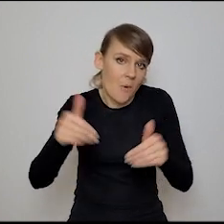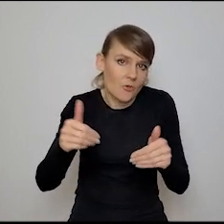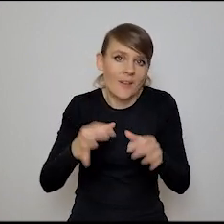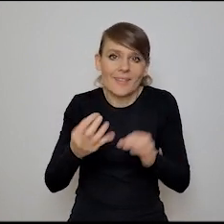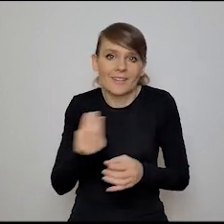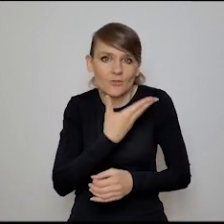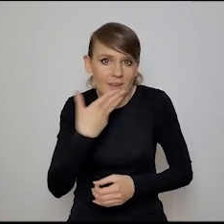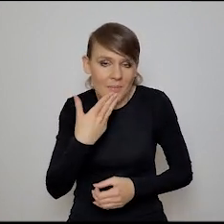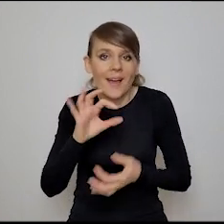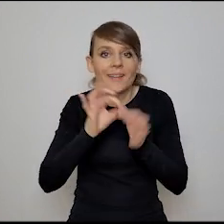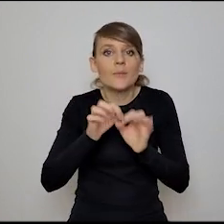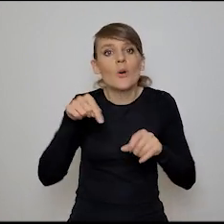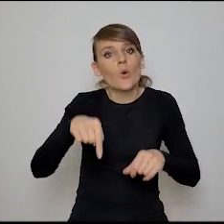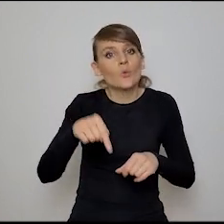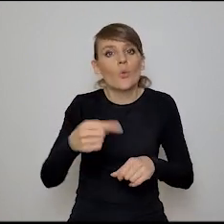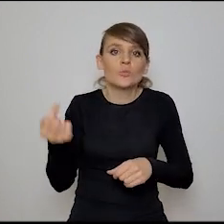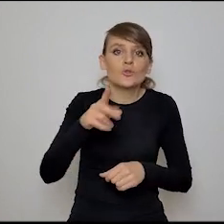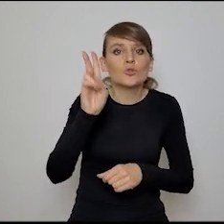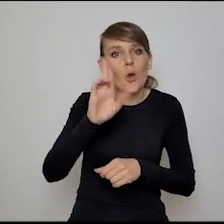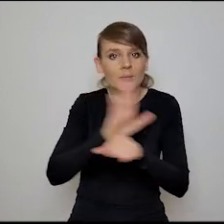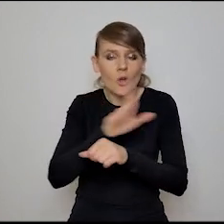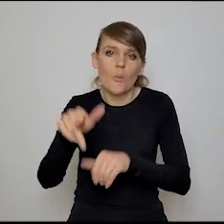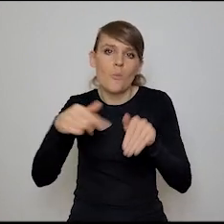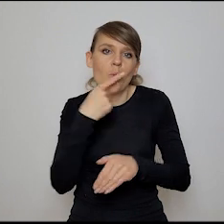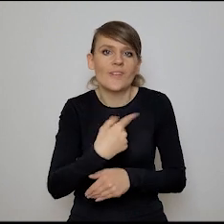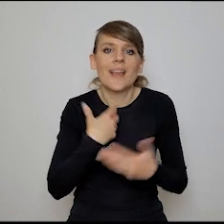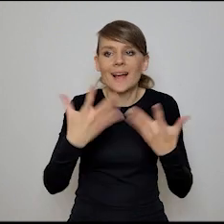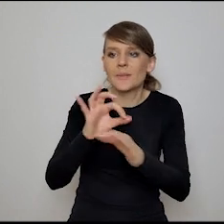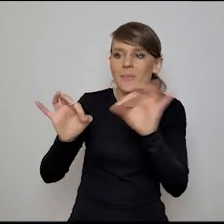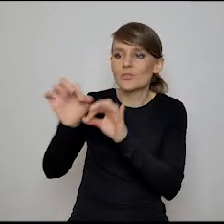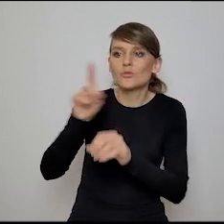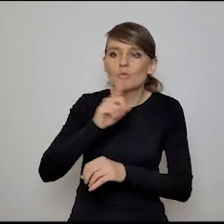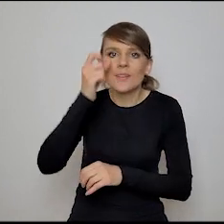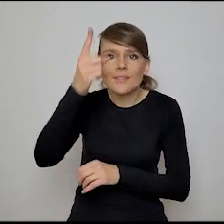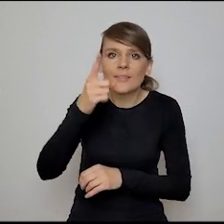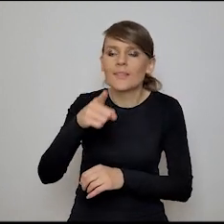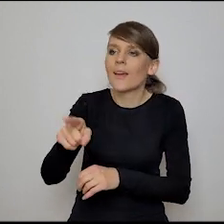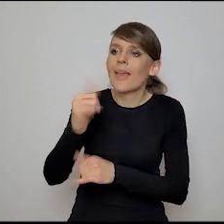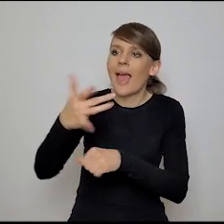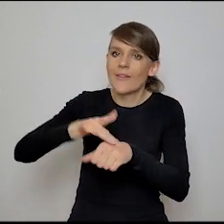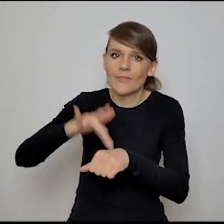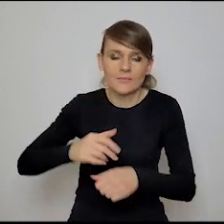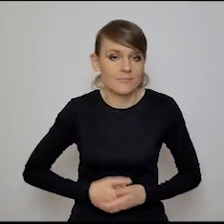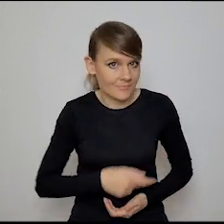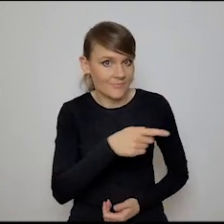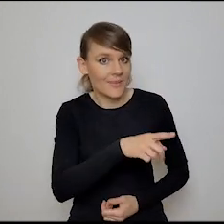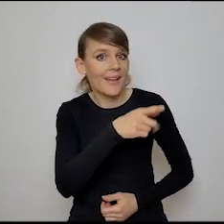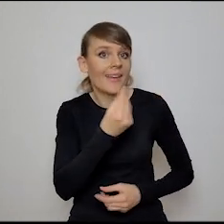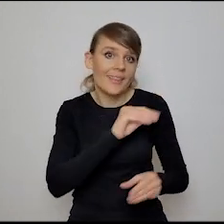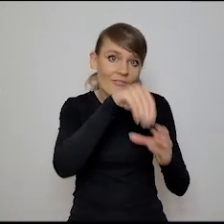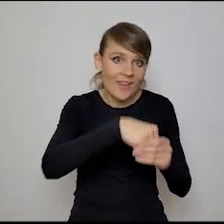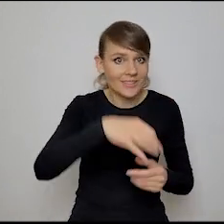jakbym tutaj siedział jakiś biznesowy człowiek, kto ci powiedziałby, ja bym chciał mierzyć sztuczną inteligencję po prostu efektywnością. Zwrotami z inwestycji, tak?